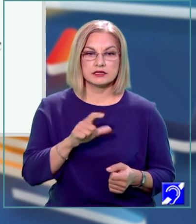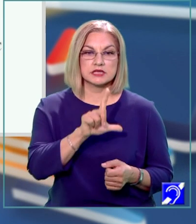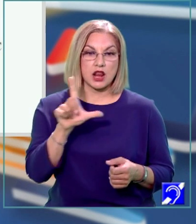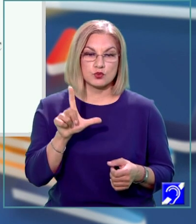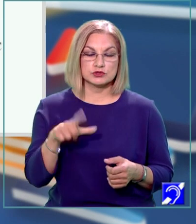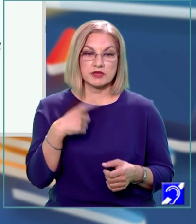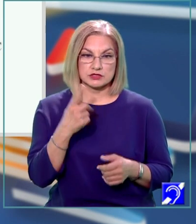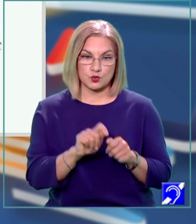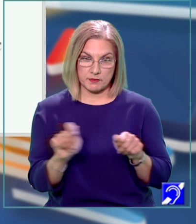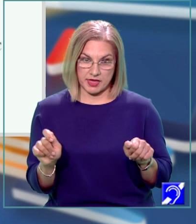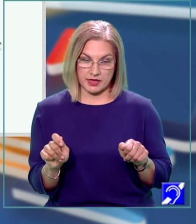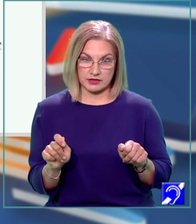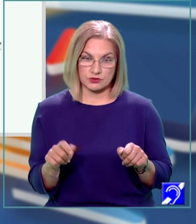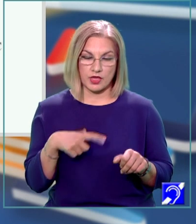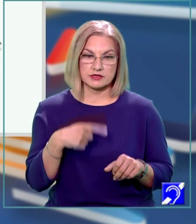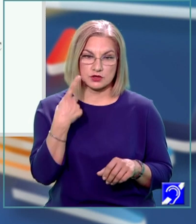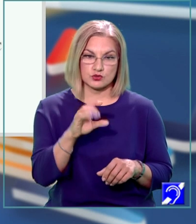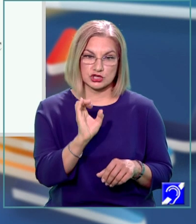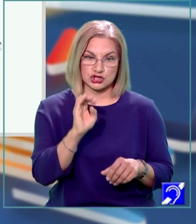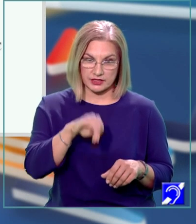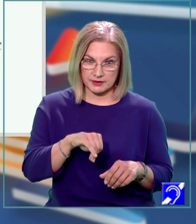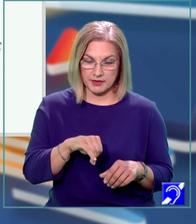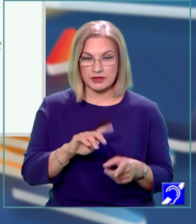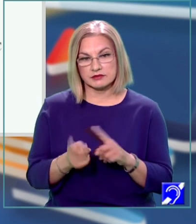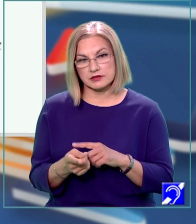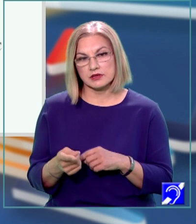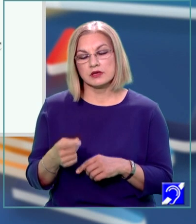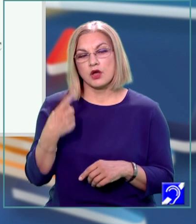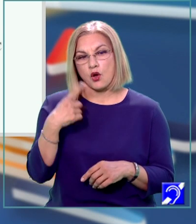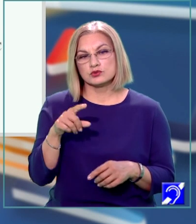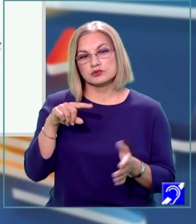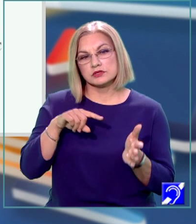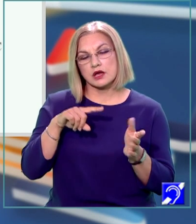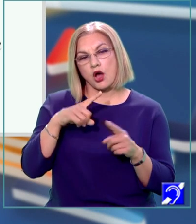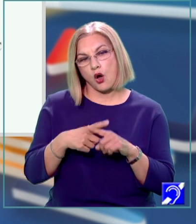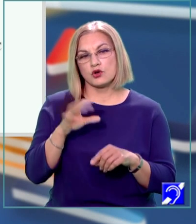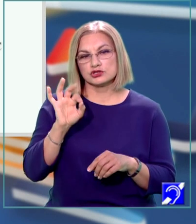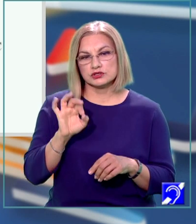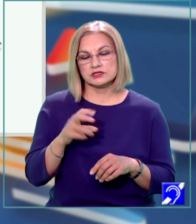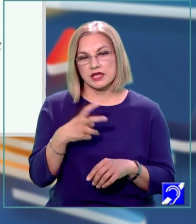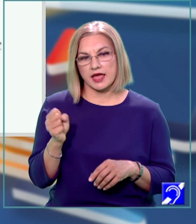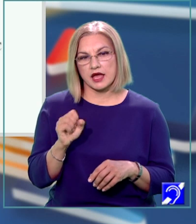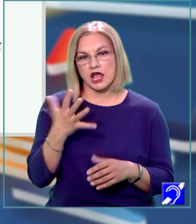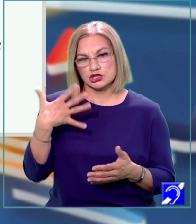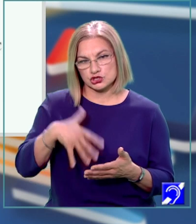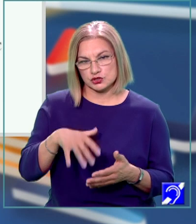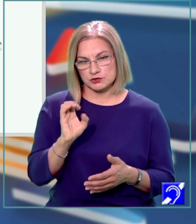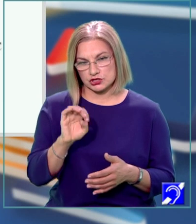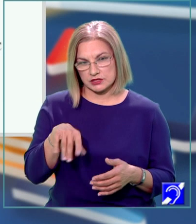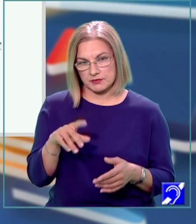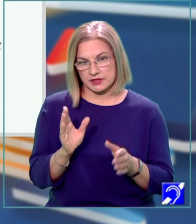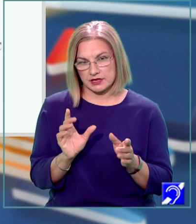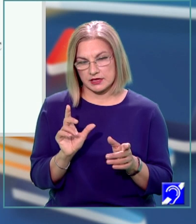este un metru reprezintă 100 de centimetri, 100 ori 50 egal 5000 de centimetri